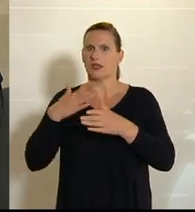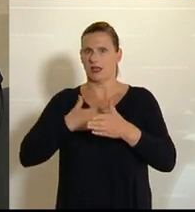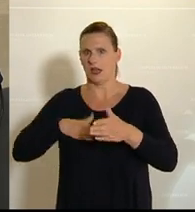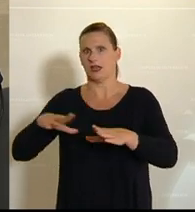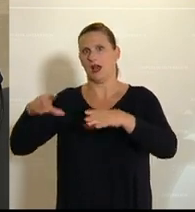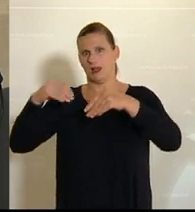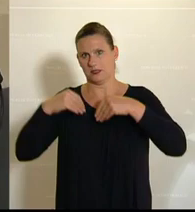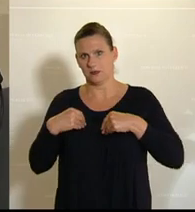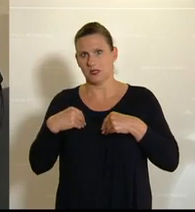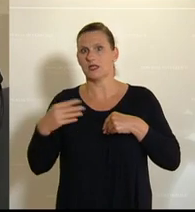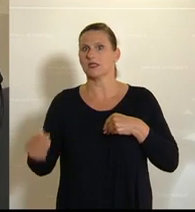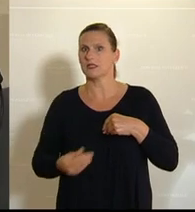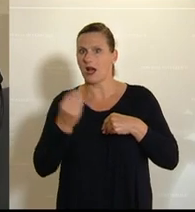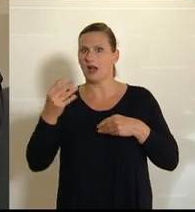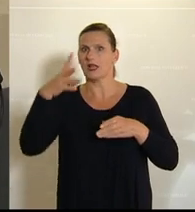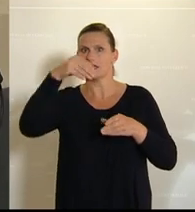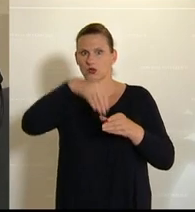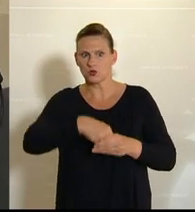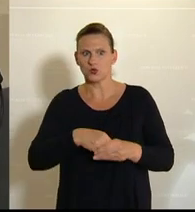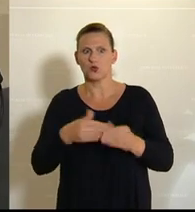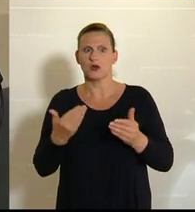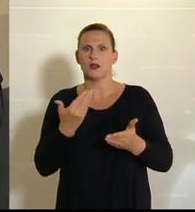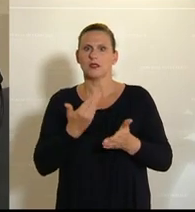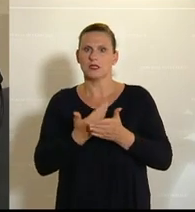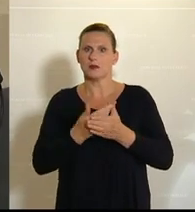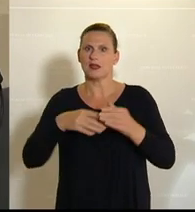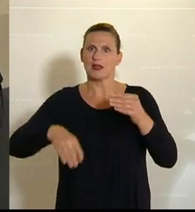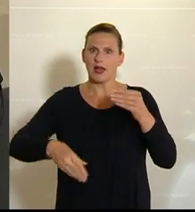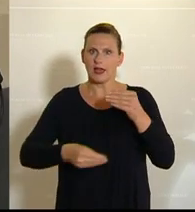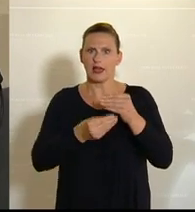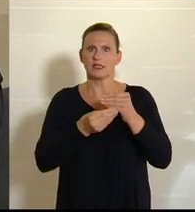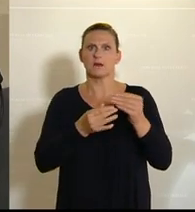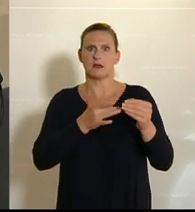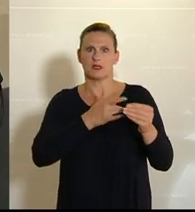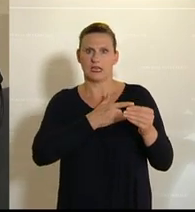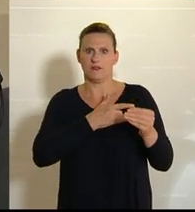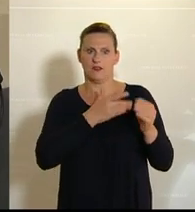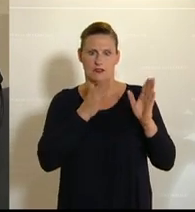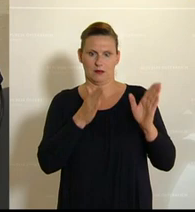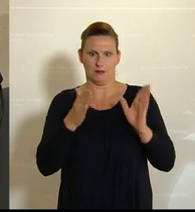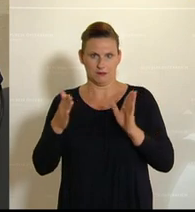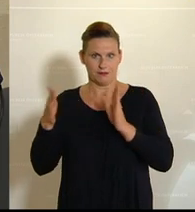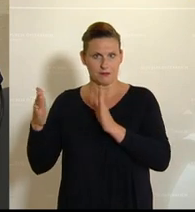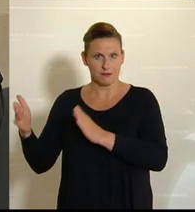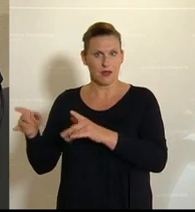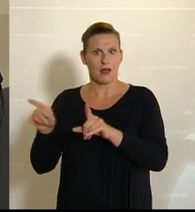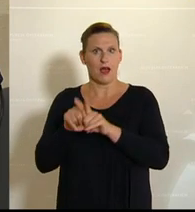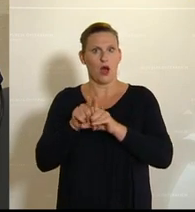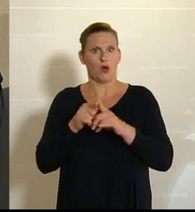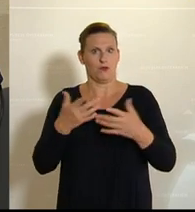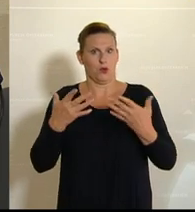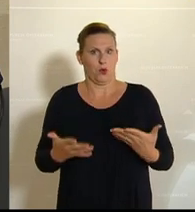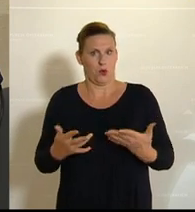Diesen sachlichen Punkt nehmen wir auf und wir ergänzen daher die davon betroffenen Rubriken sowie die aus